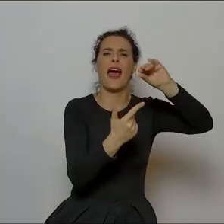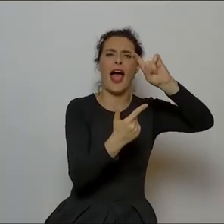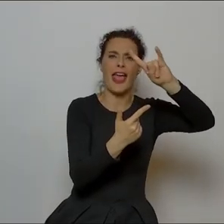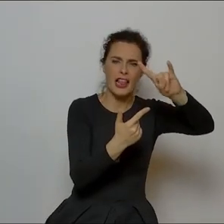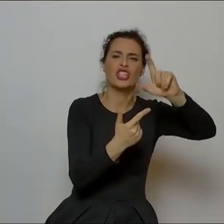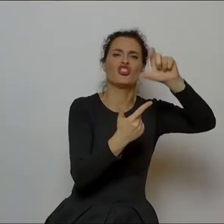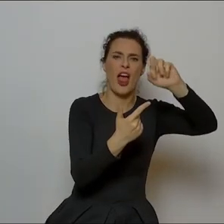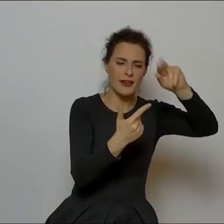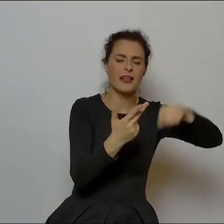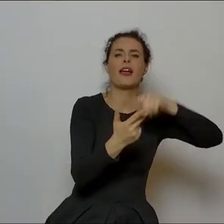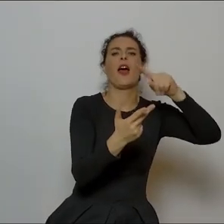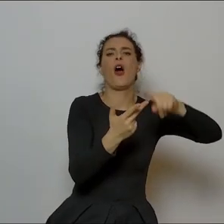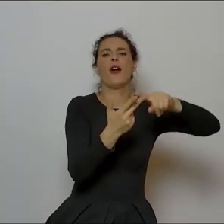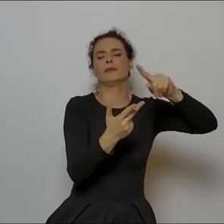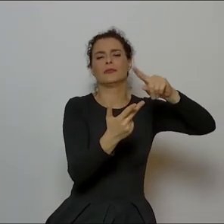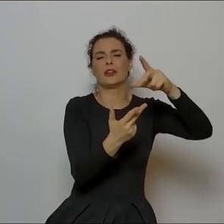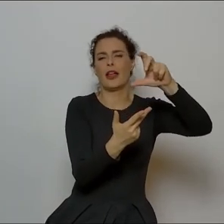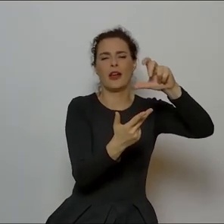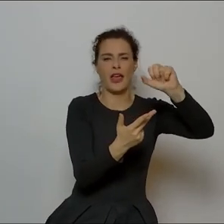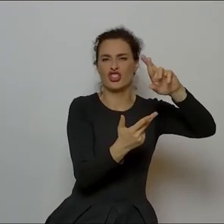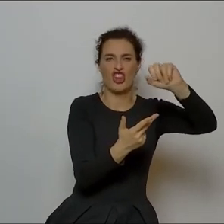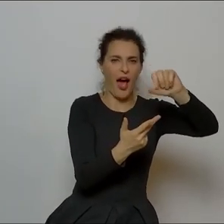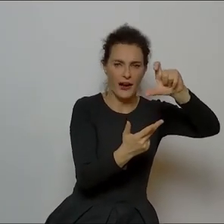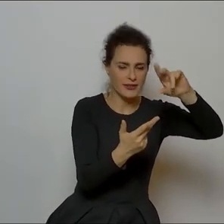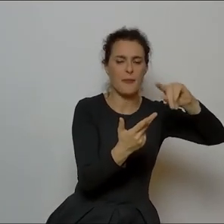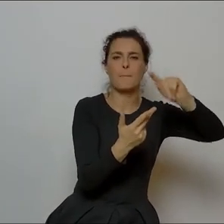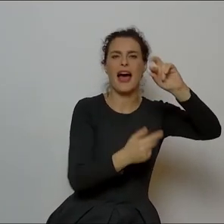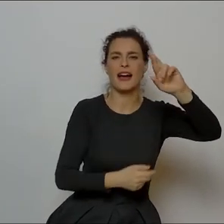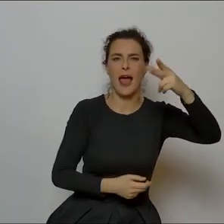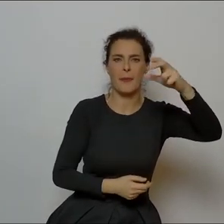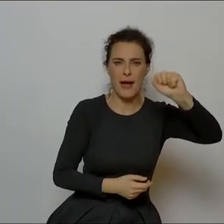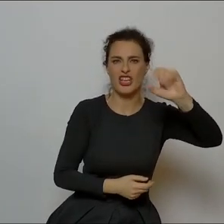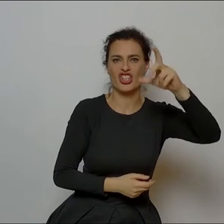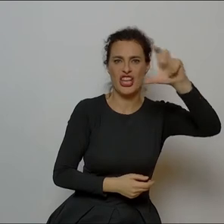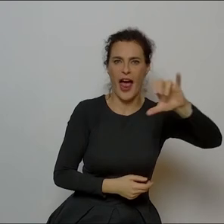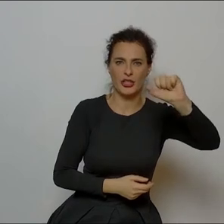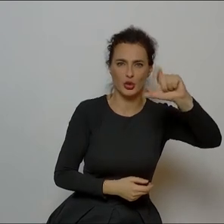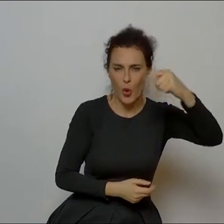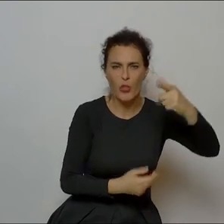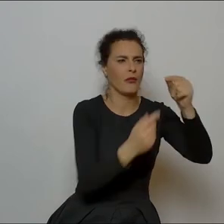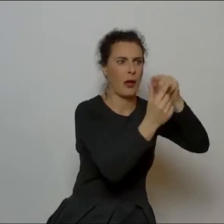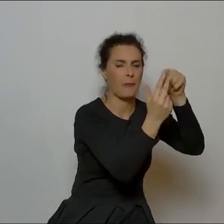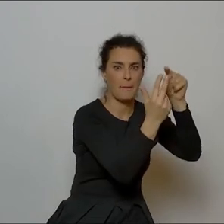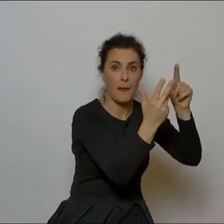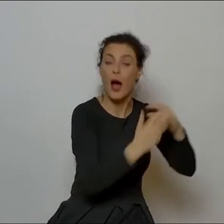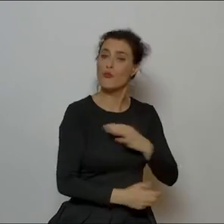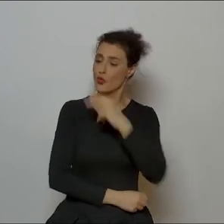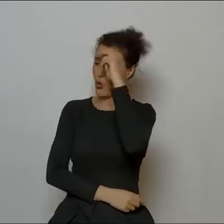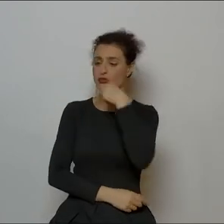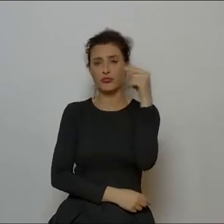Aretha Franklin, Mahalia Jackson, to jest ta pula tych wykonawców, których ojciec kazali słuchać.